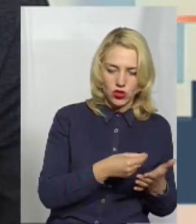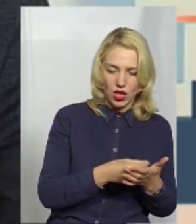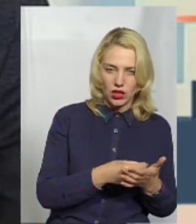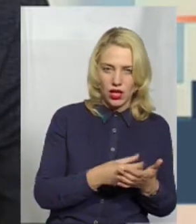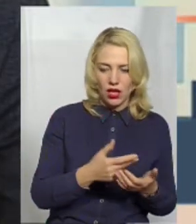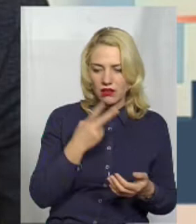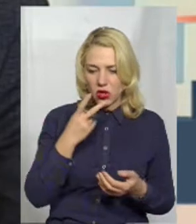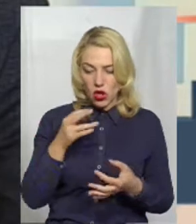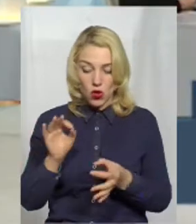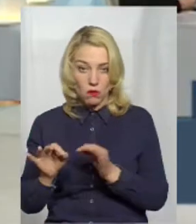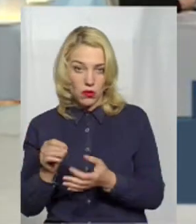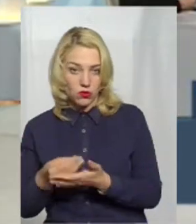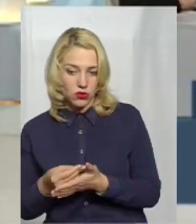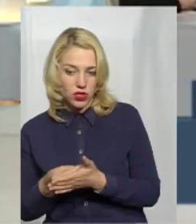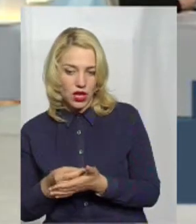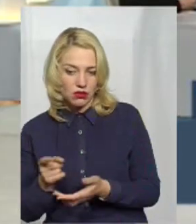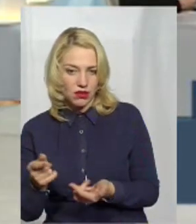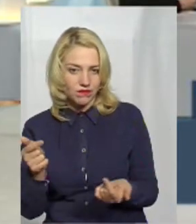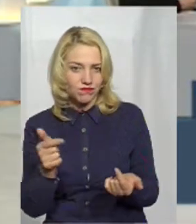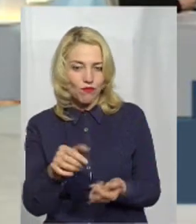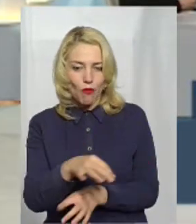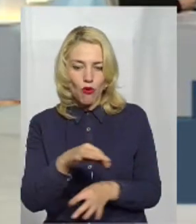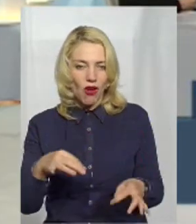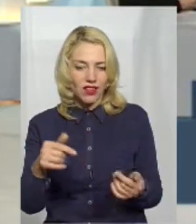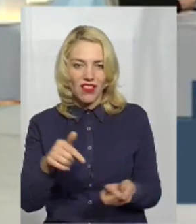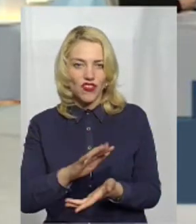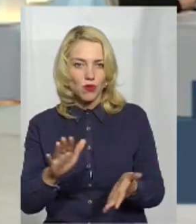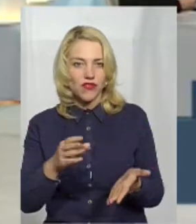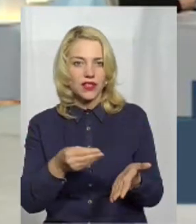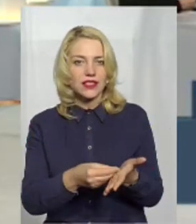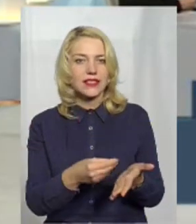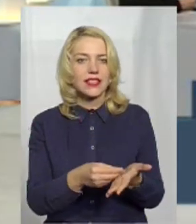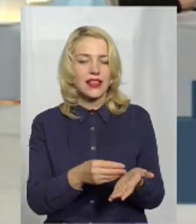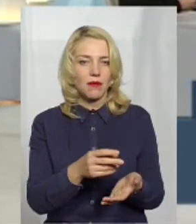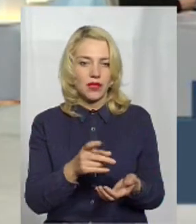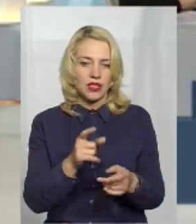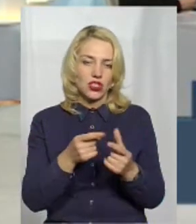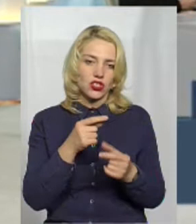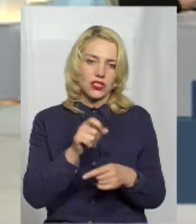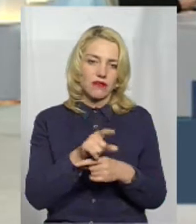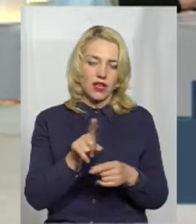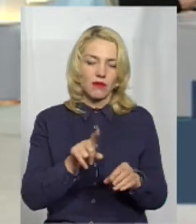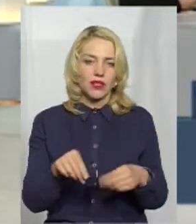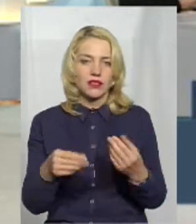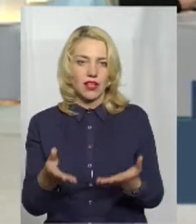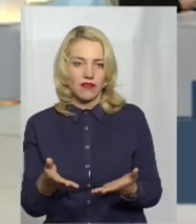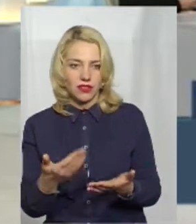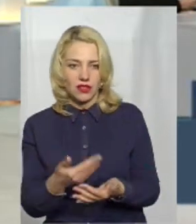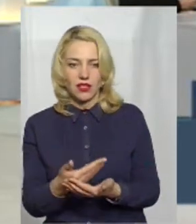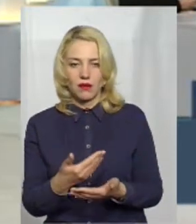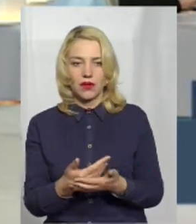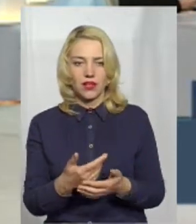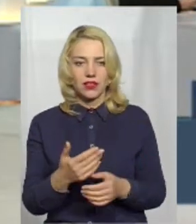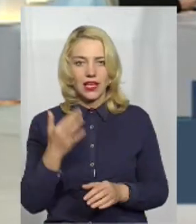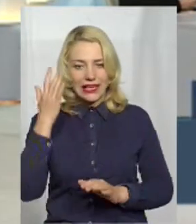незрозумілі, чи проєкт відповідає цілям, які виставляються до проєкту, чи завданнями, які ставляться. Наприклад, це про